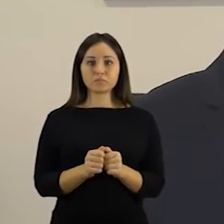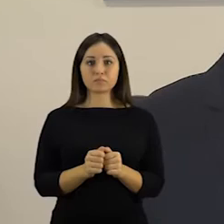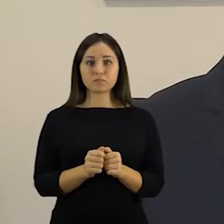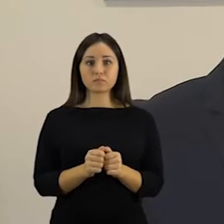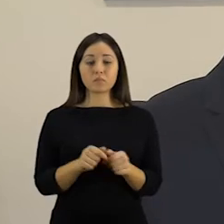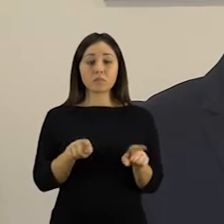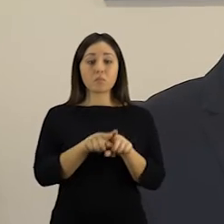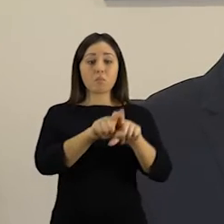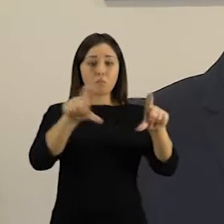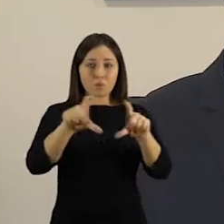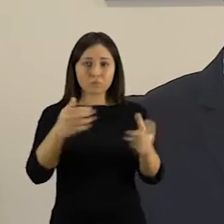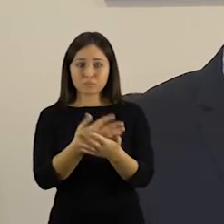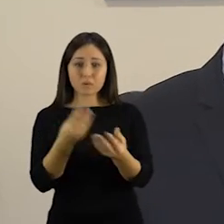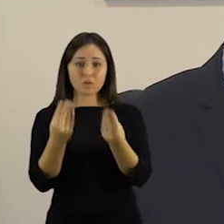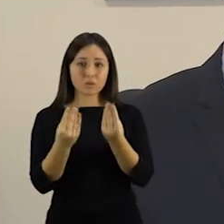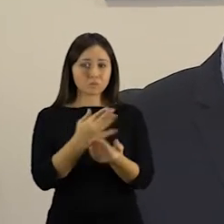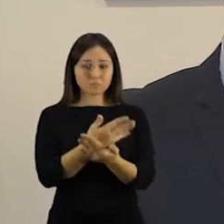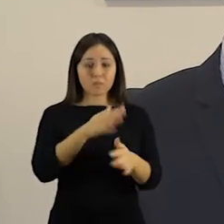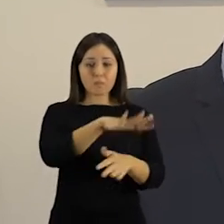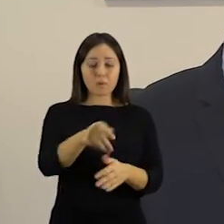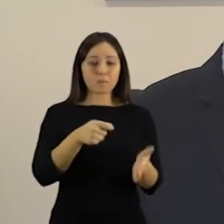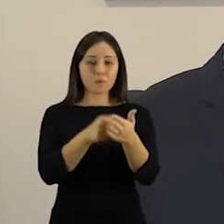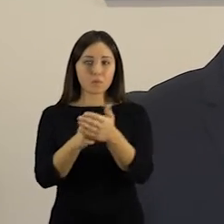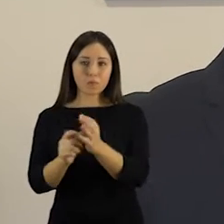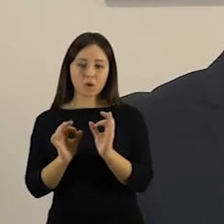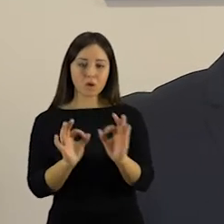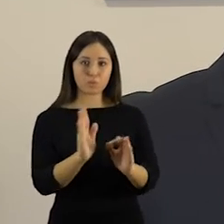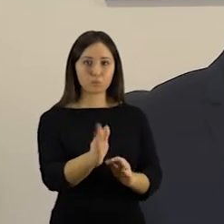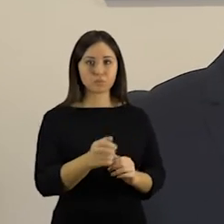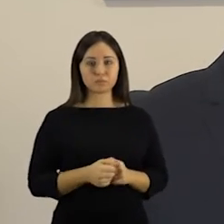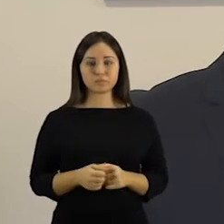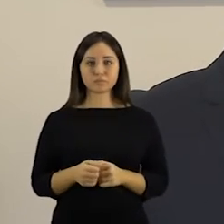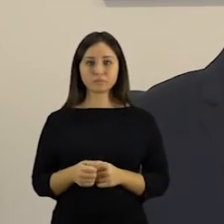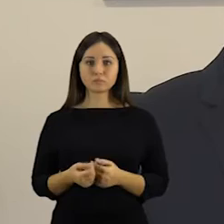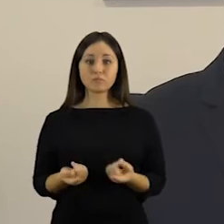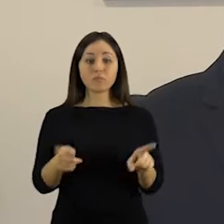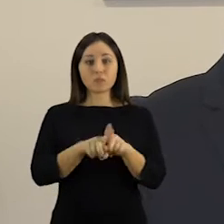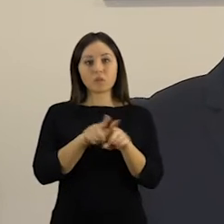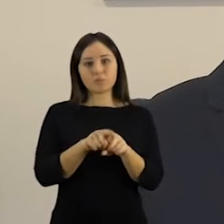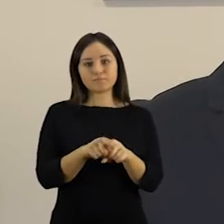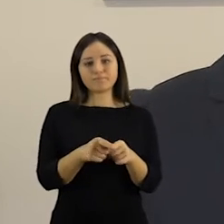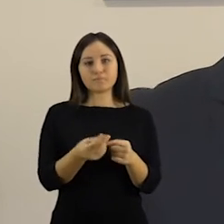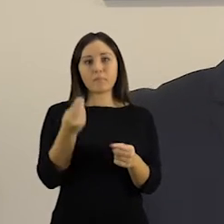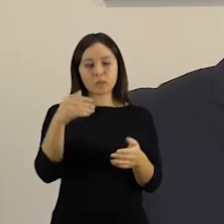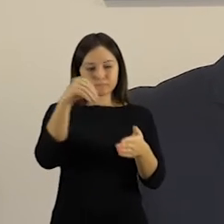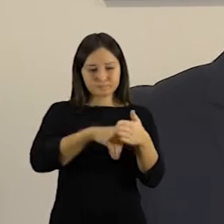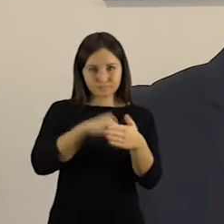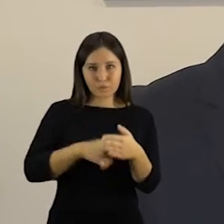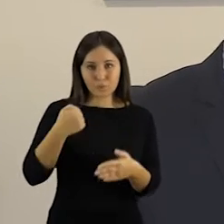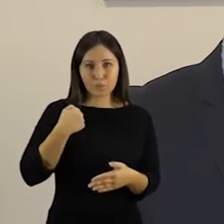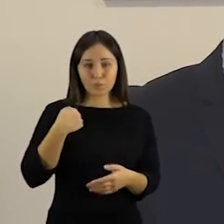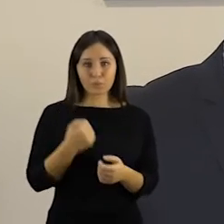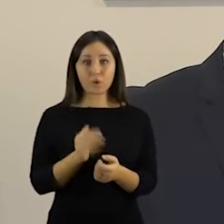kad tiek įstaigose mūsų besimaitinantis vaikai gautų dar geresnės kokybės maistą. Na, natūralu, kad tikime šiek tie galbūt ir sutaupyti,